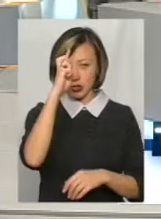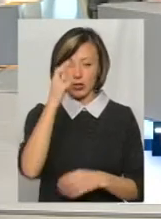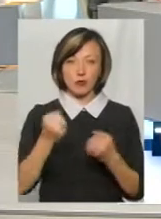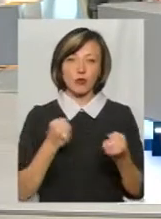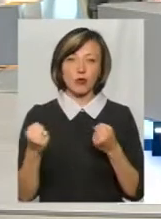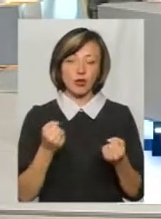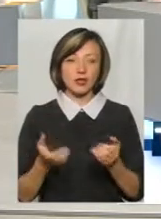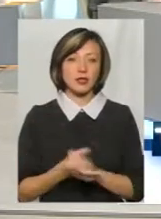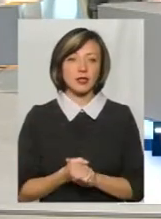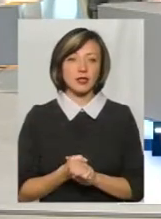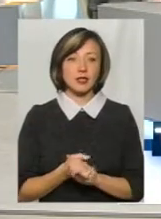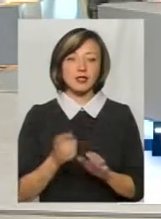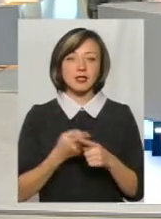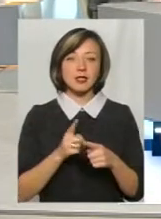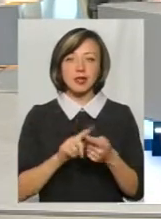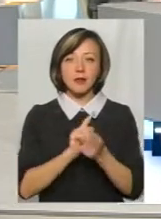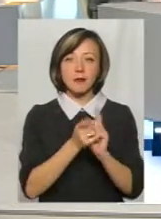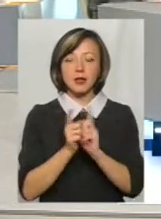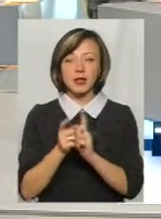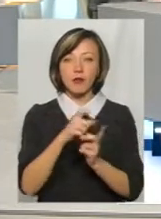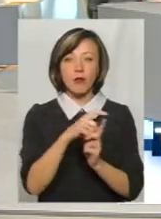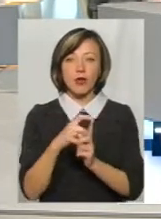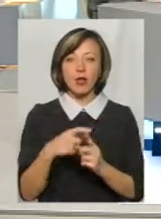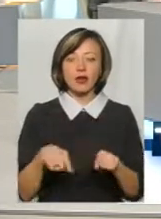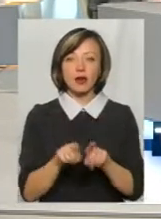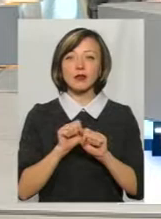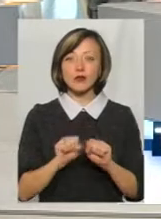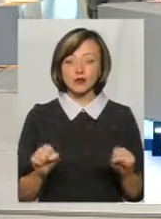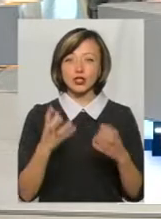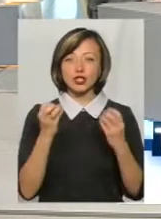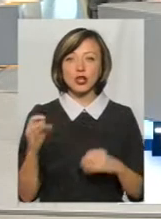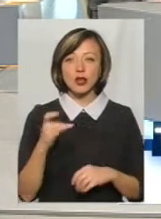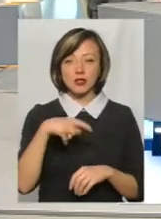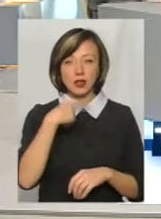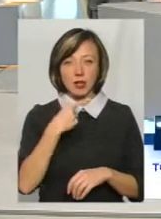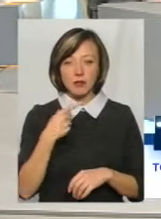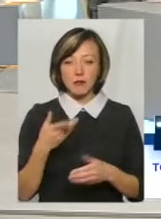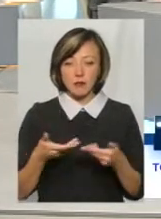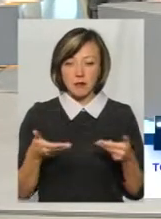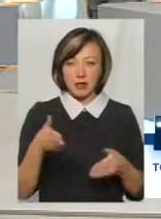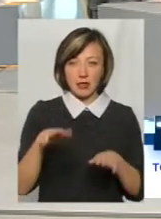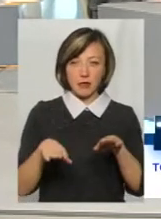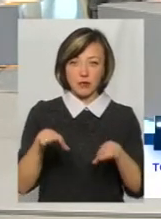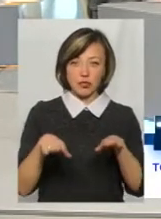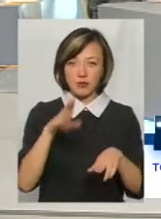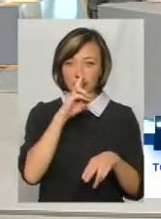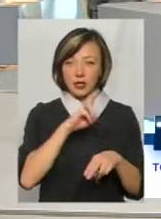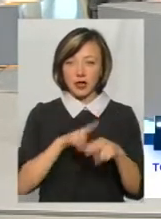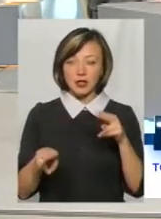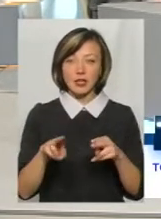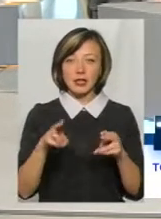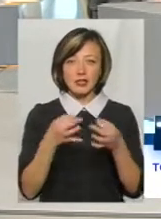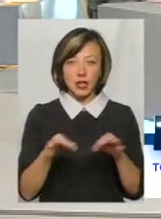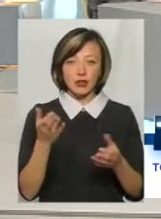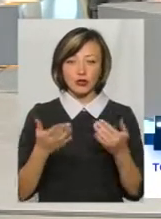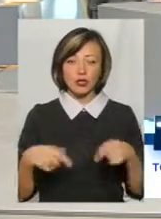Знаєте, ну це зміна поняття, ну так не можна. Я ще раз кажу, ми на межі втратили незалежності, якщо ми так